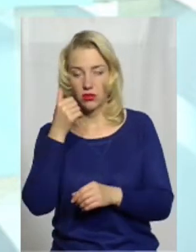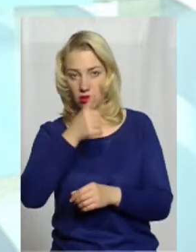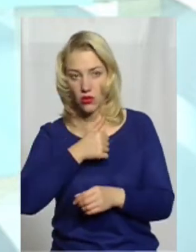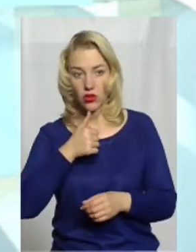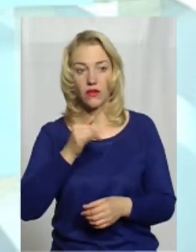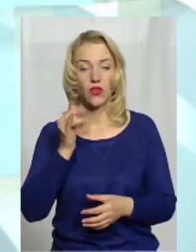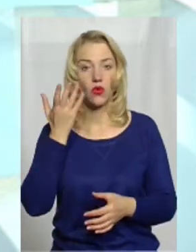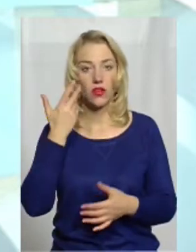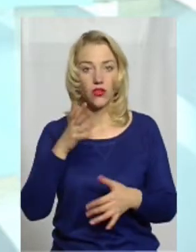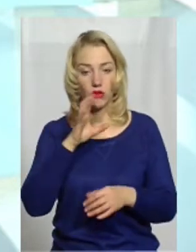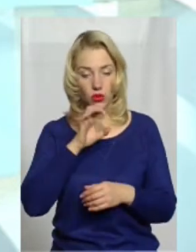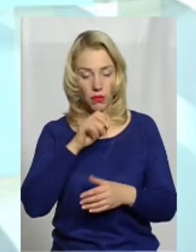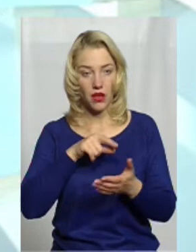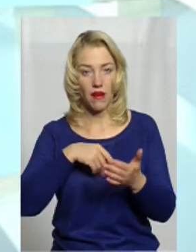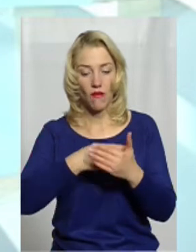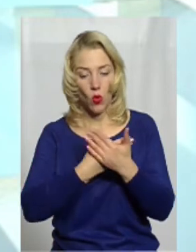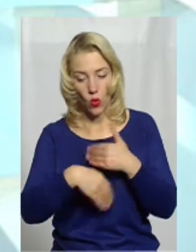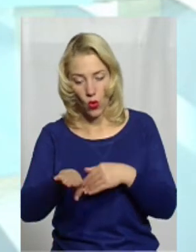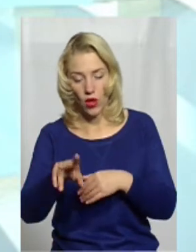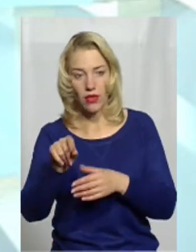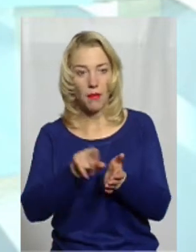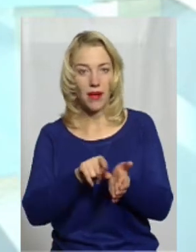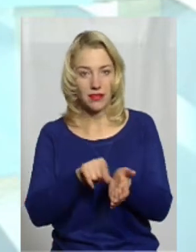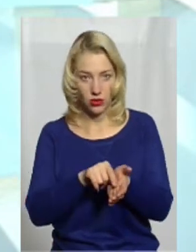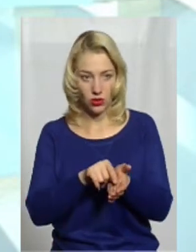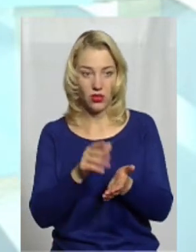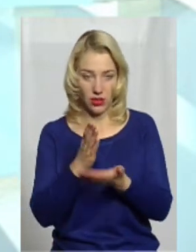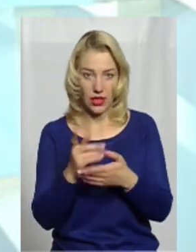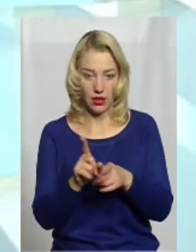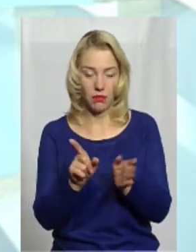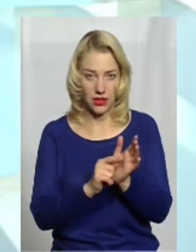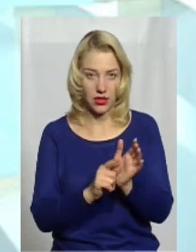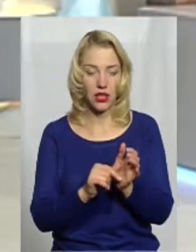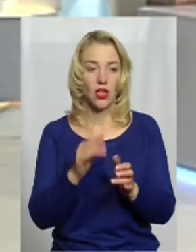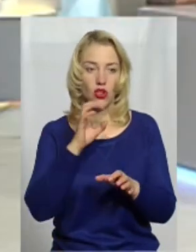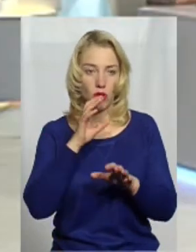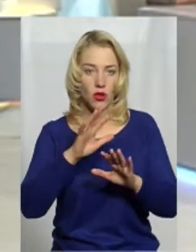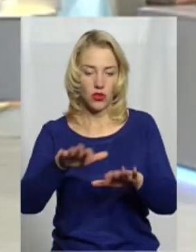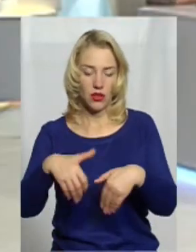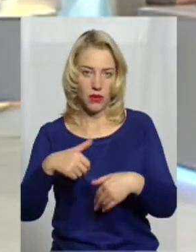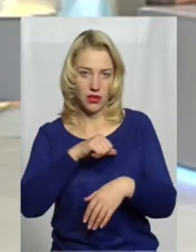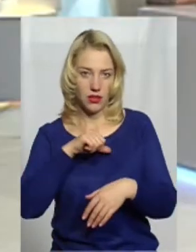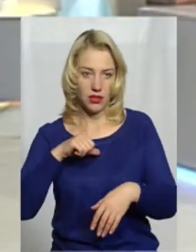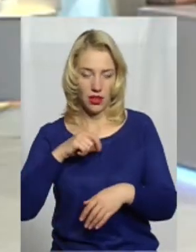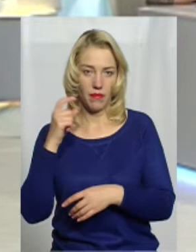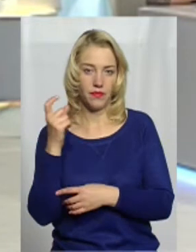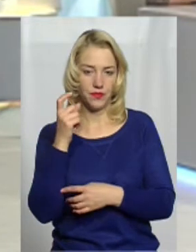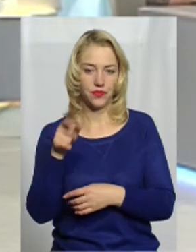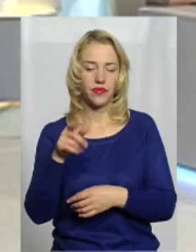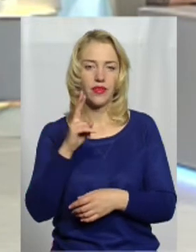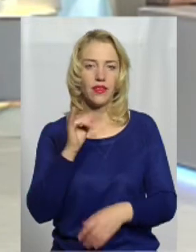І коли вже собачка виходить на пенсію, у нас є така пенсія, собаку забирає сам кінолог. Це досить часте у нас